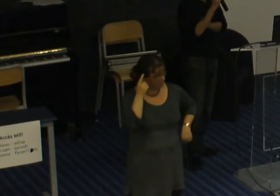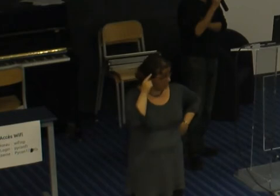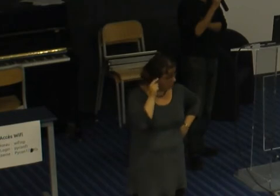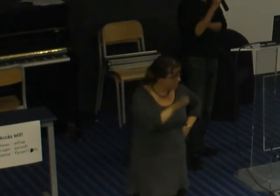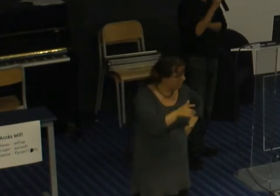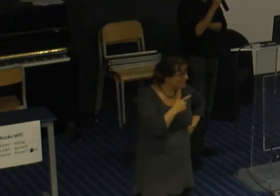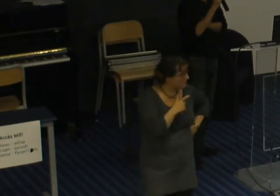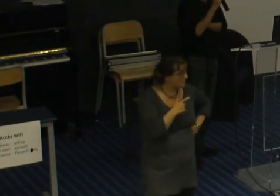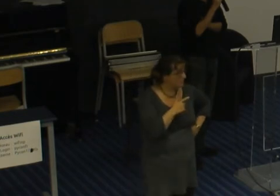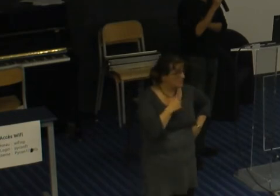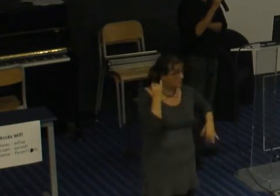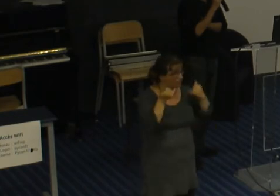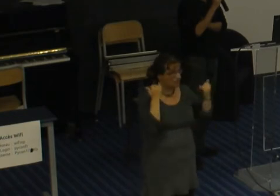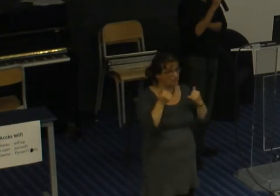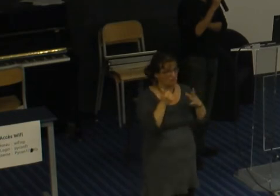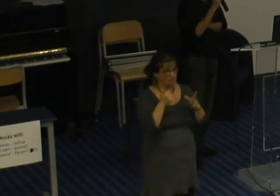société monoculturelle